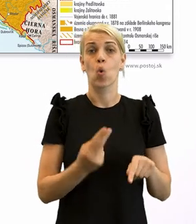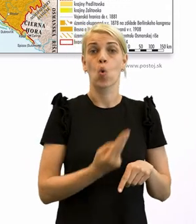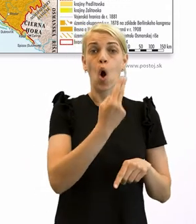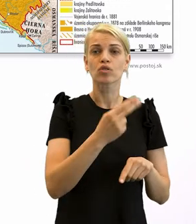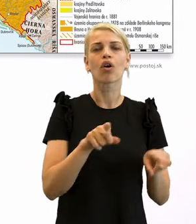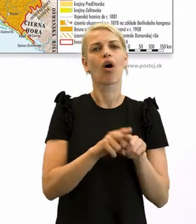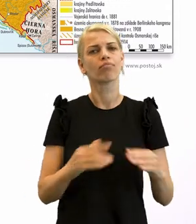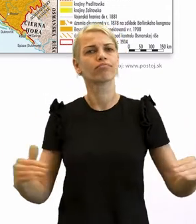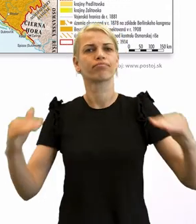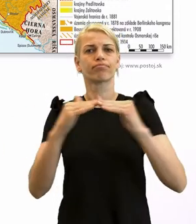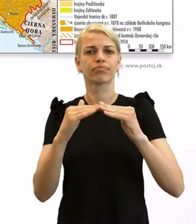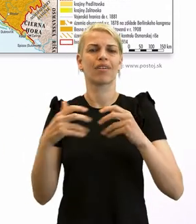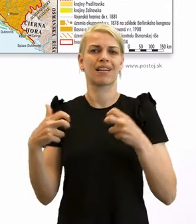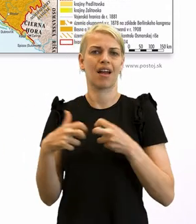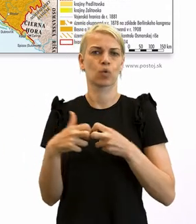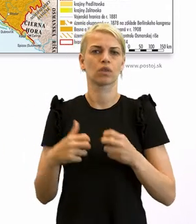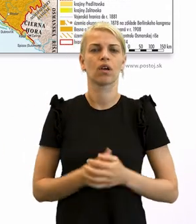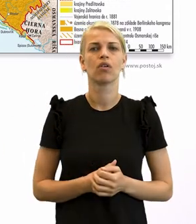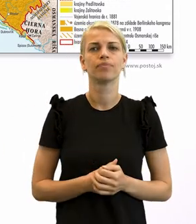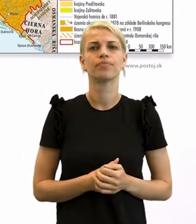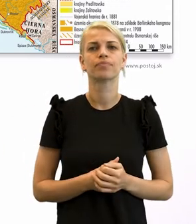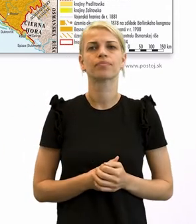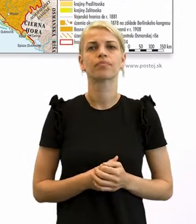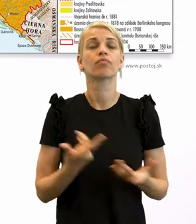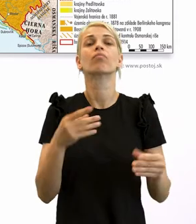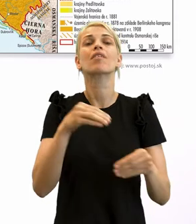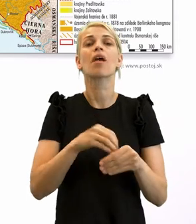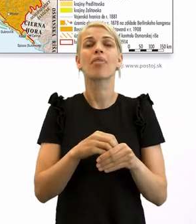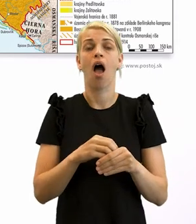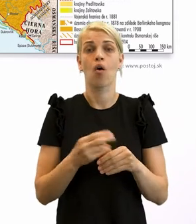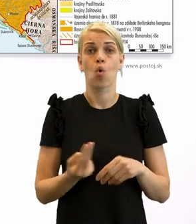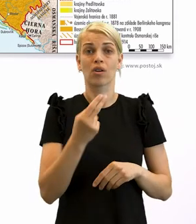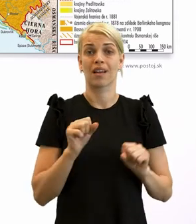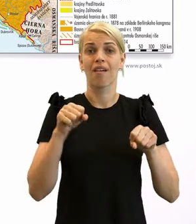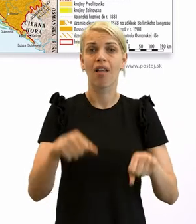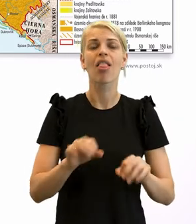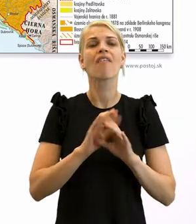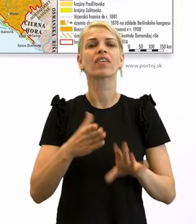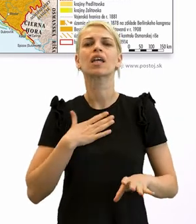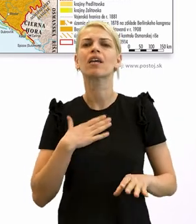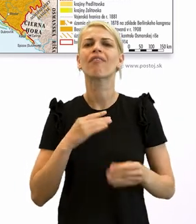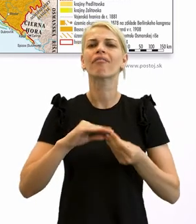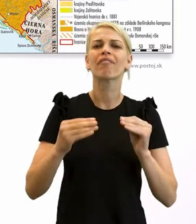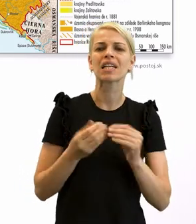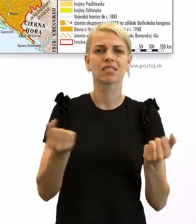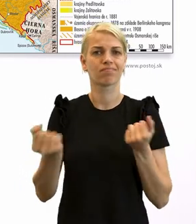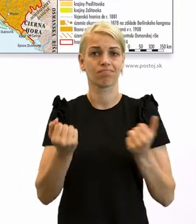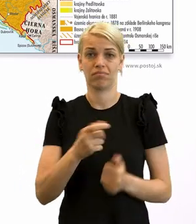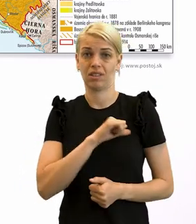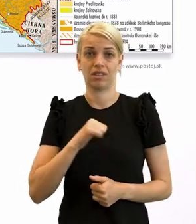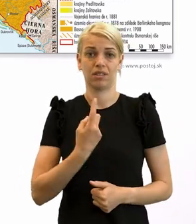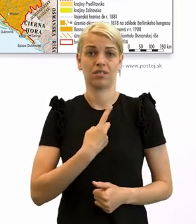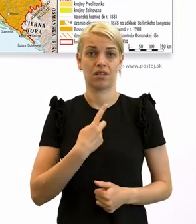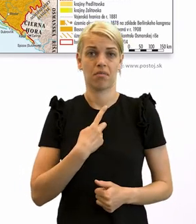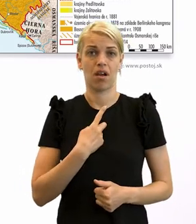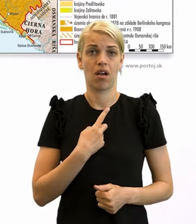stala rovnocenou tej Rakúskej. Znamená to, že uhorská vláda si mohla svoje záležitosti spravovať sama, bez